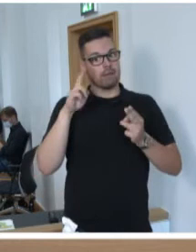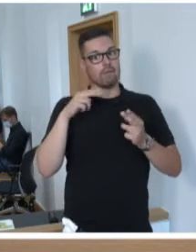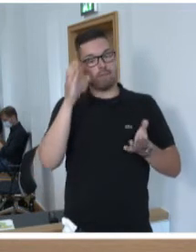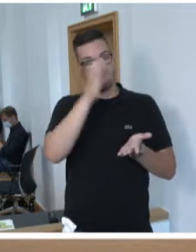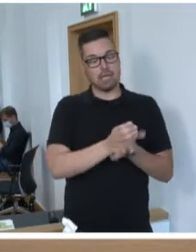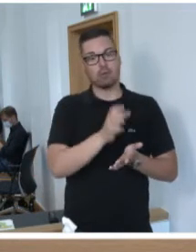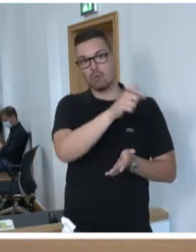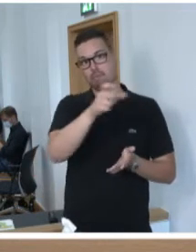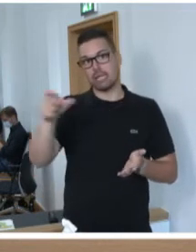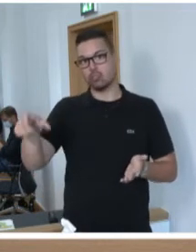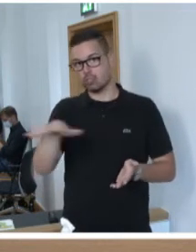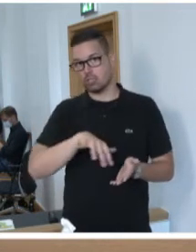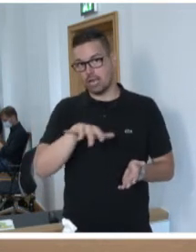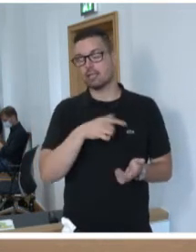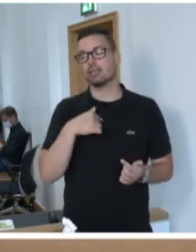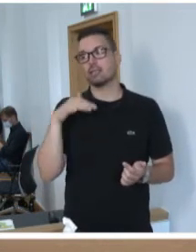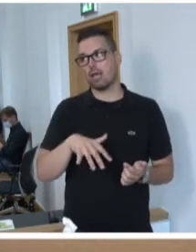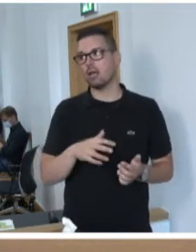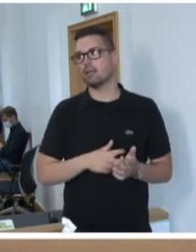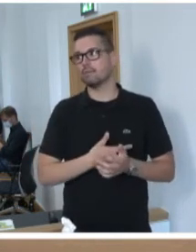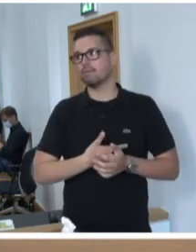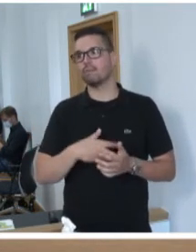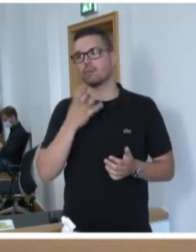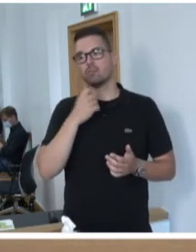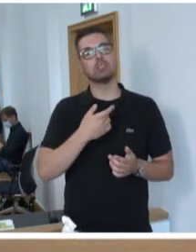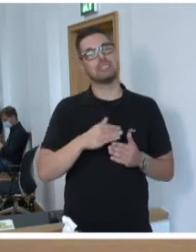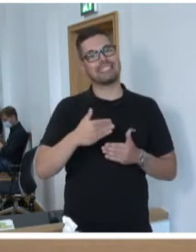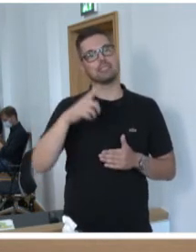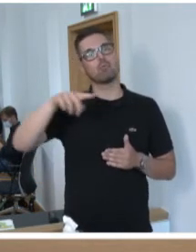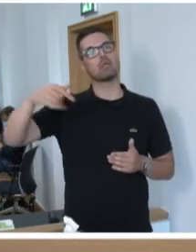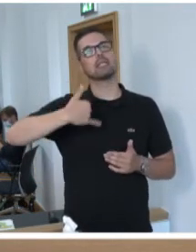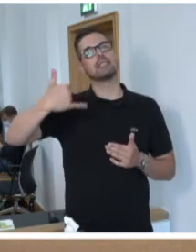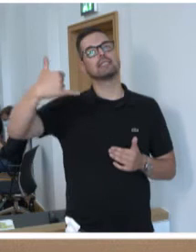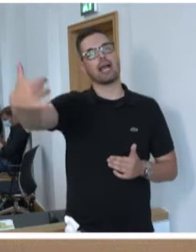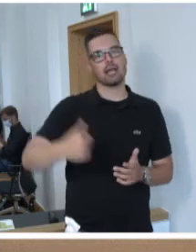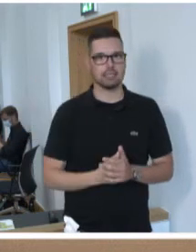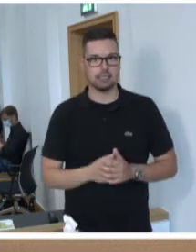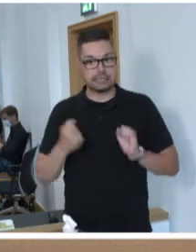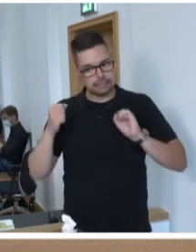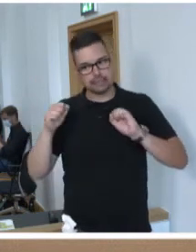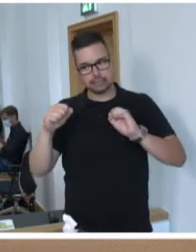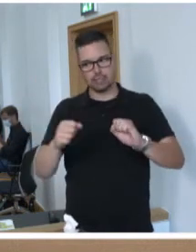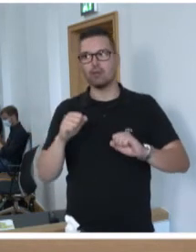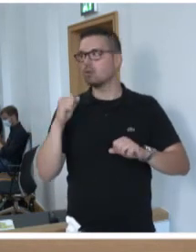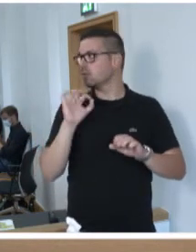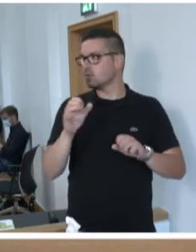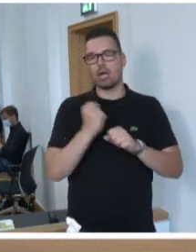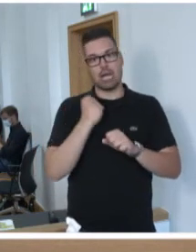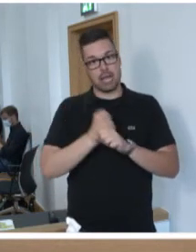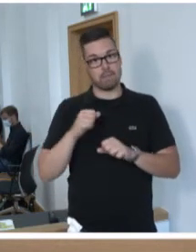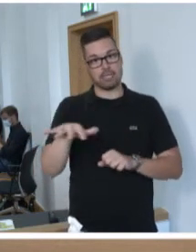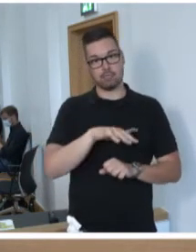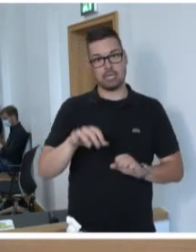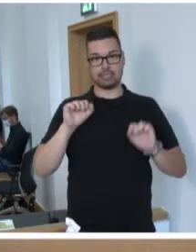die Menschen und das Land gerecht. Wir wollen uns in den kommenden Monaten und Jahren mit aller Kraft dafür einsetzen, um Arbeitsplätze zu sichern,